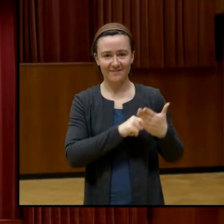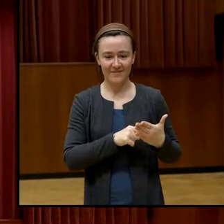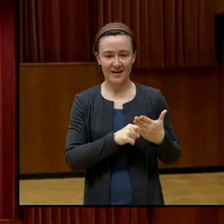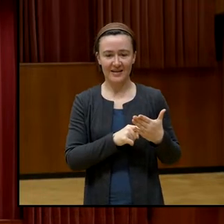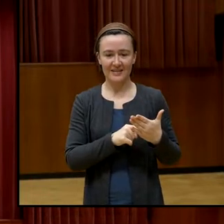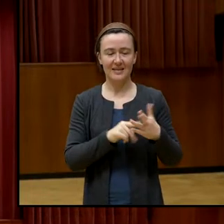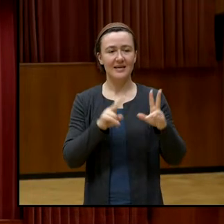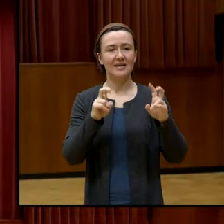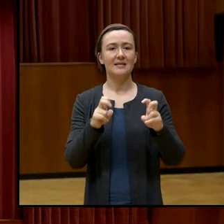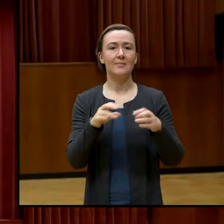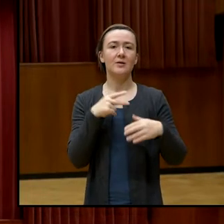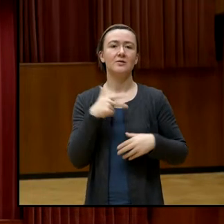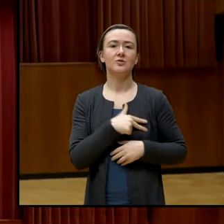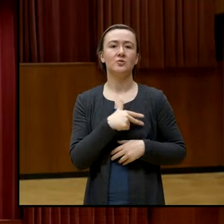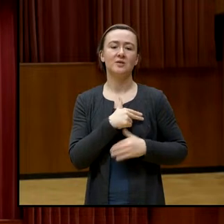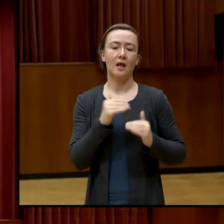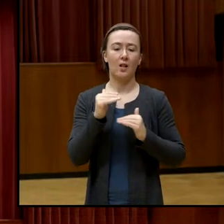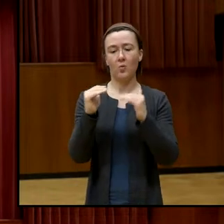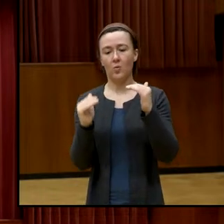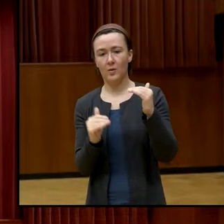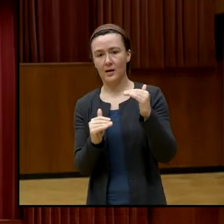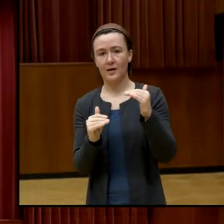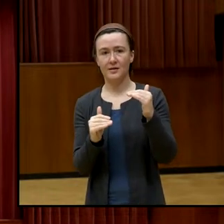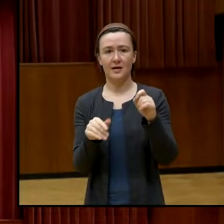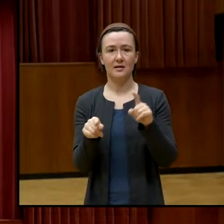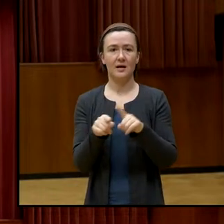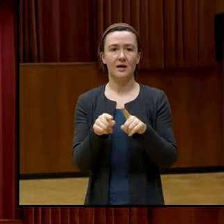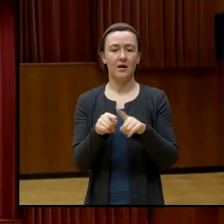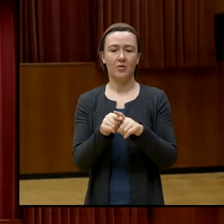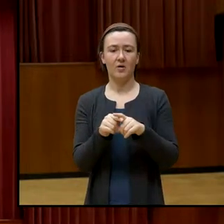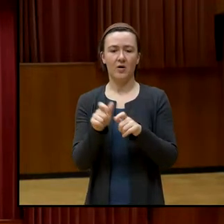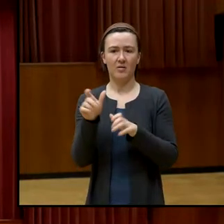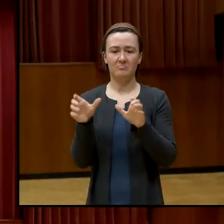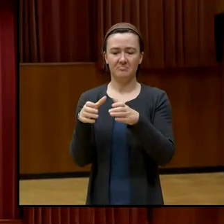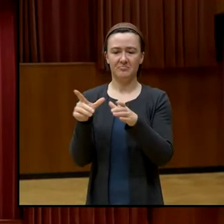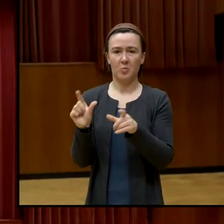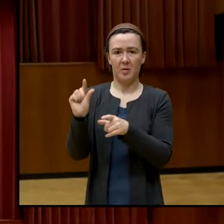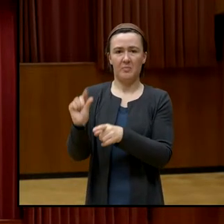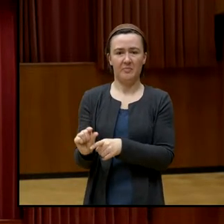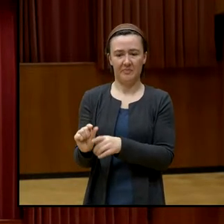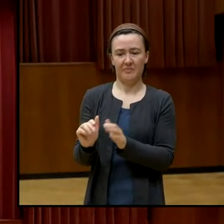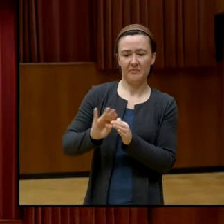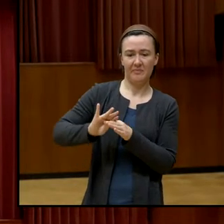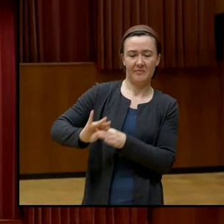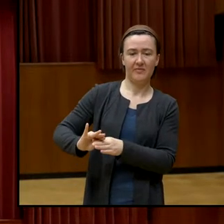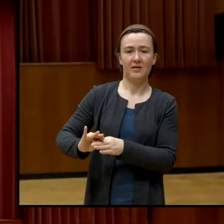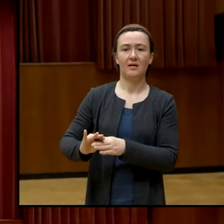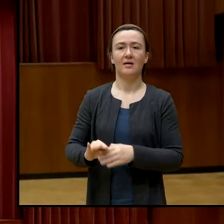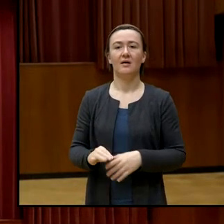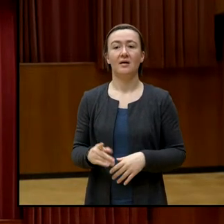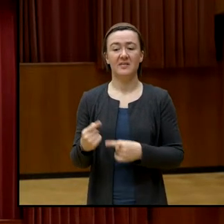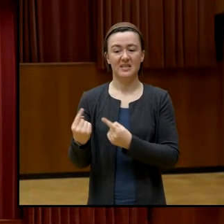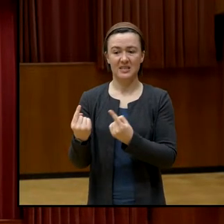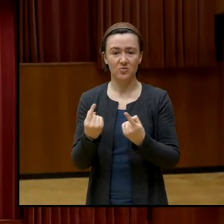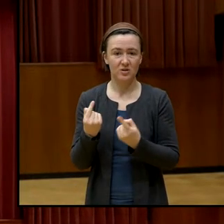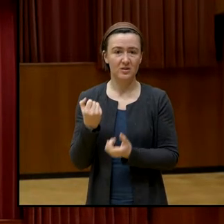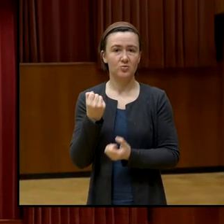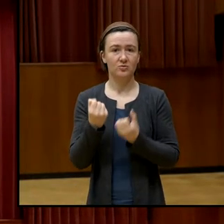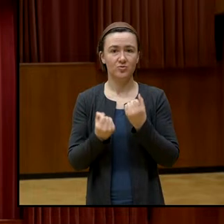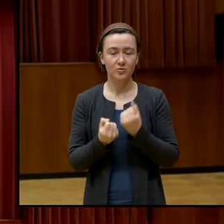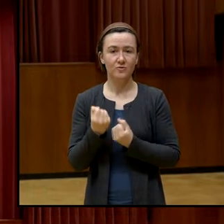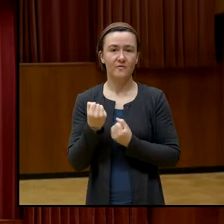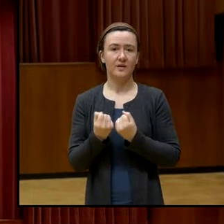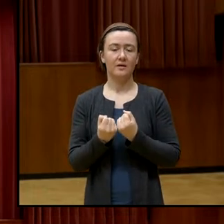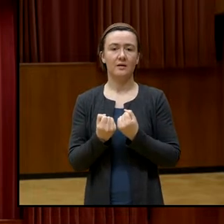Faktor der sozialen Ungleichheit und soziale Marginalisierung, die natürlich aufgrund pregärer Umstände dazu beiträgt,